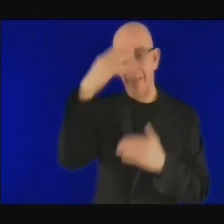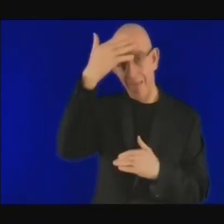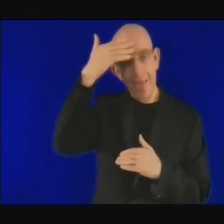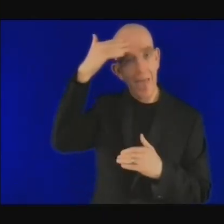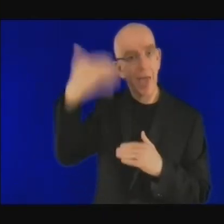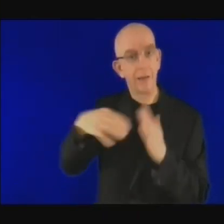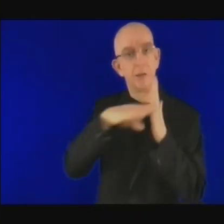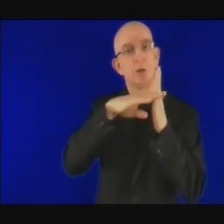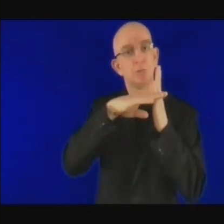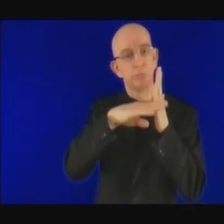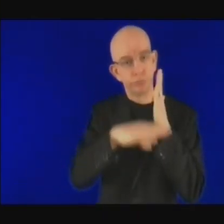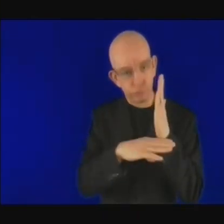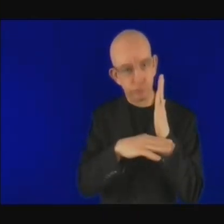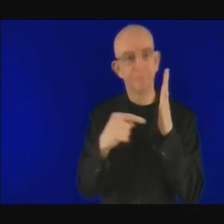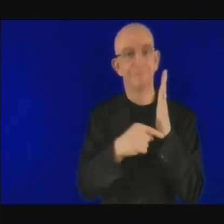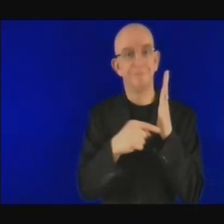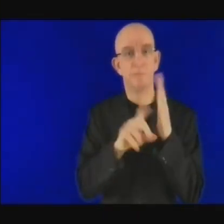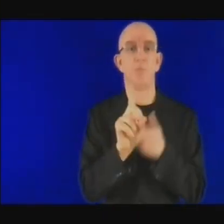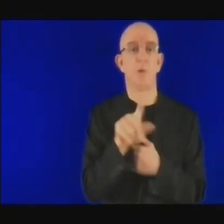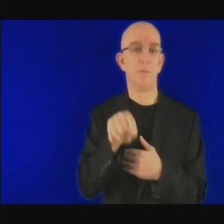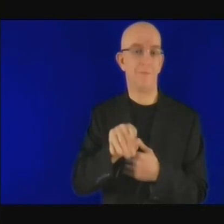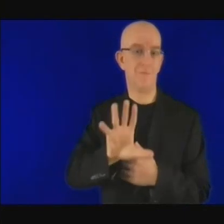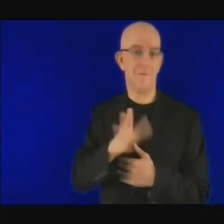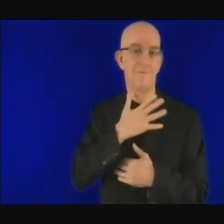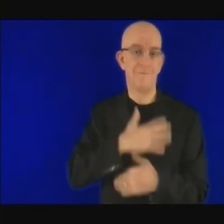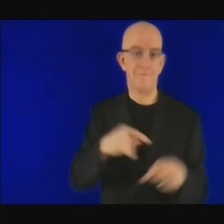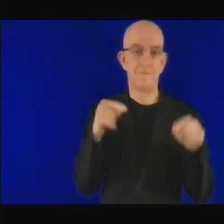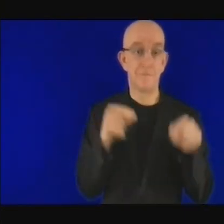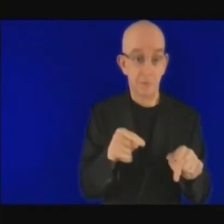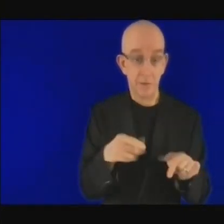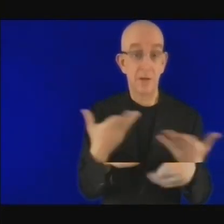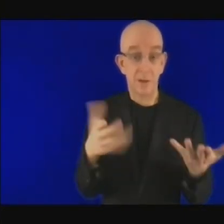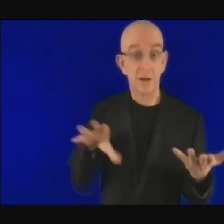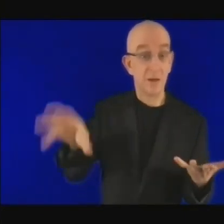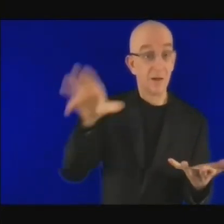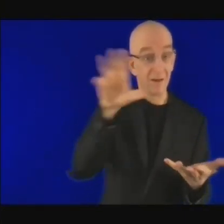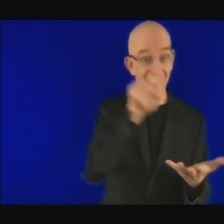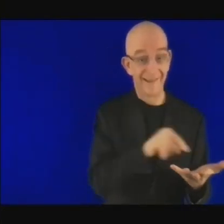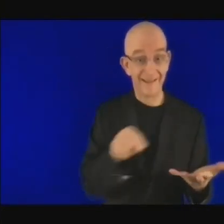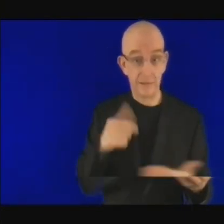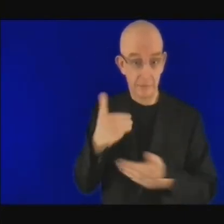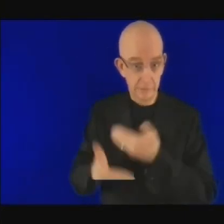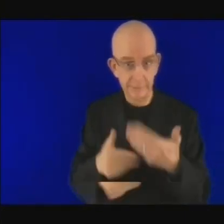les domaines prioritaires et on se rend compte